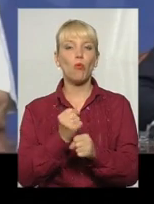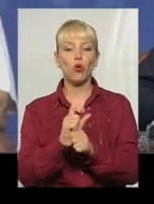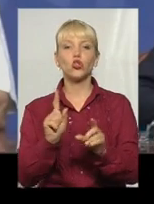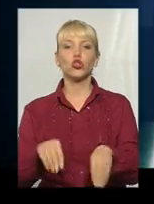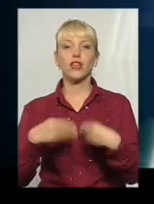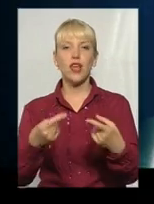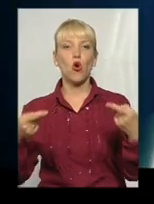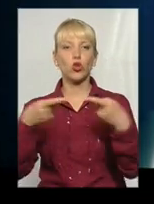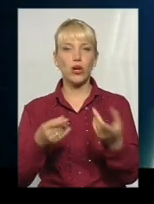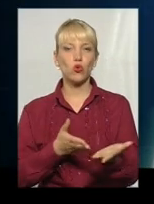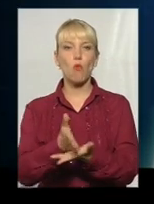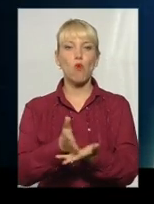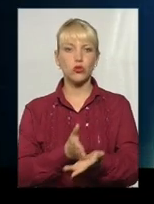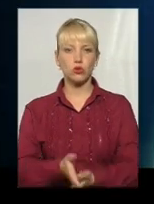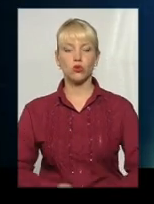приходять люди.